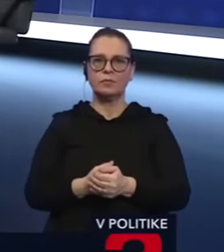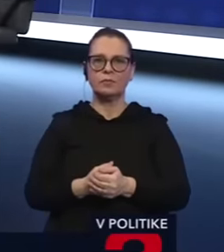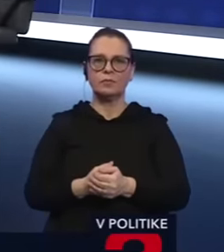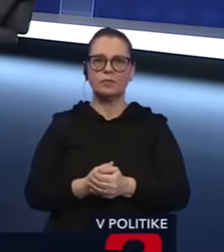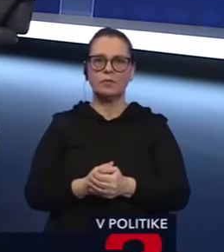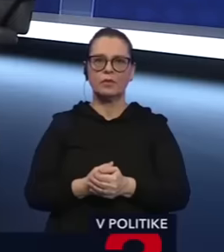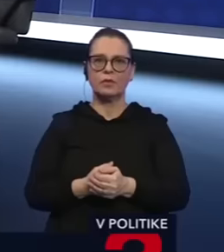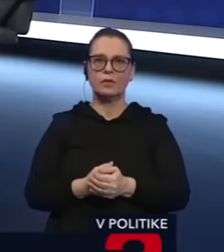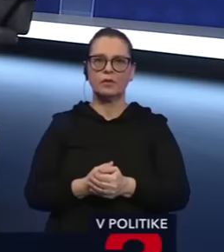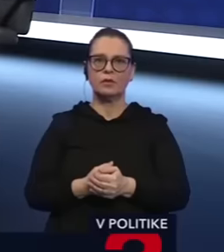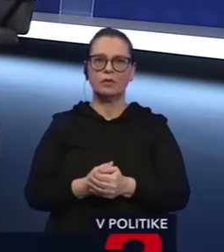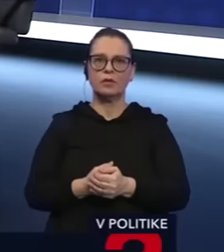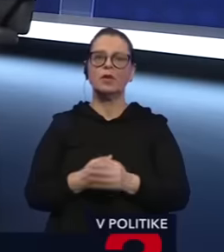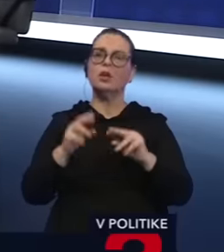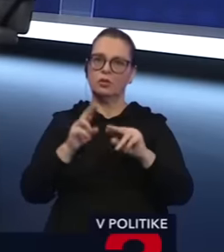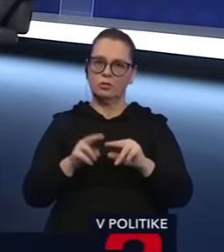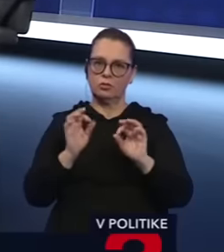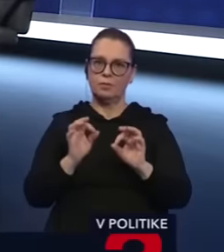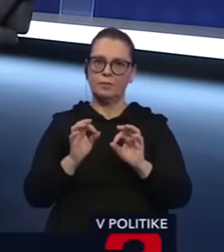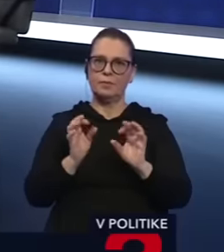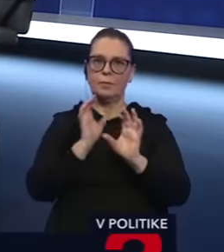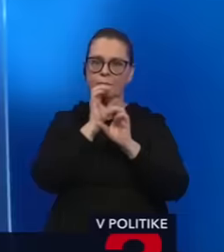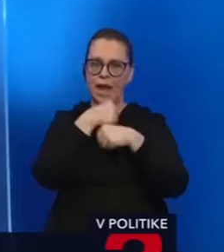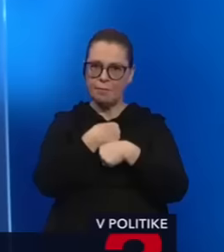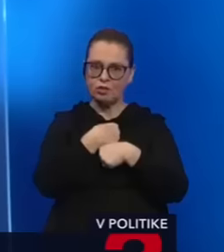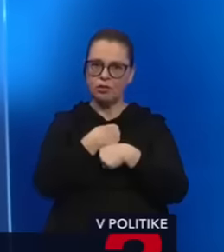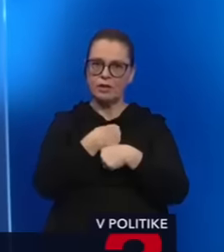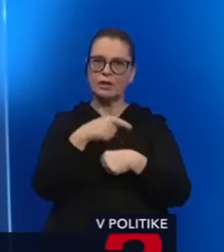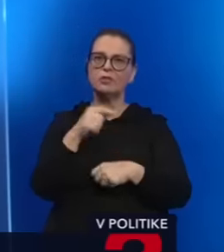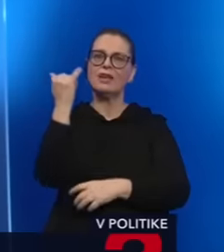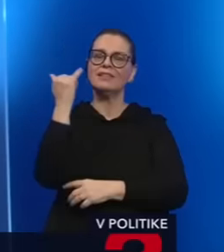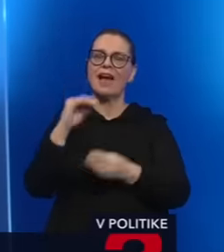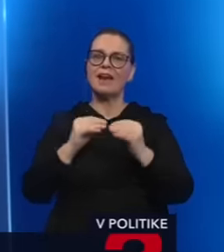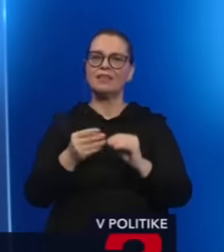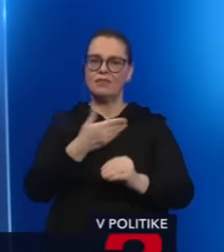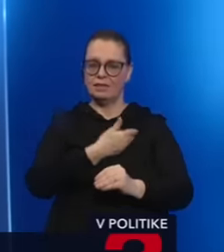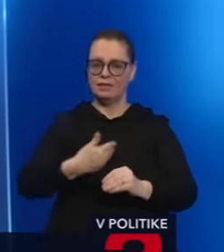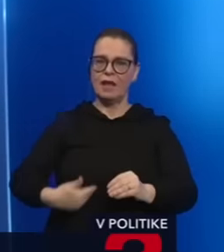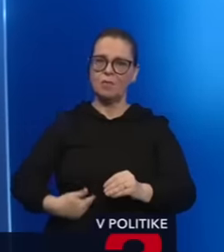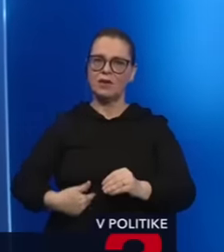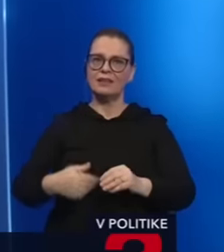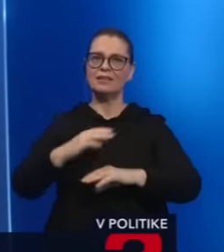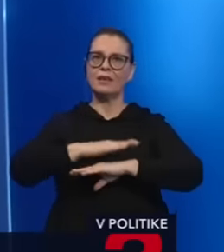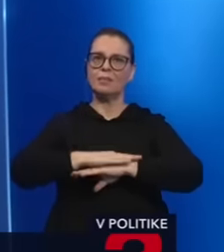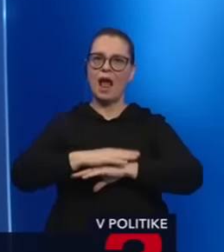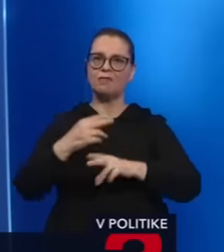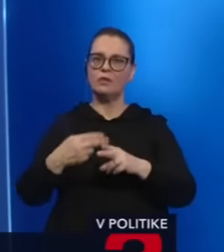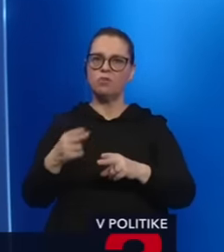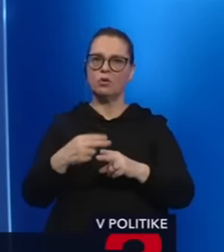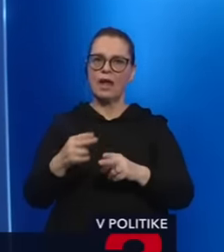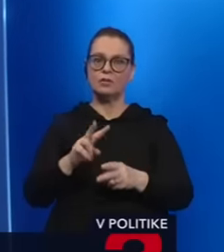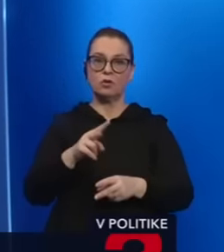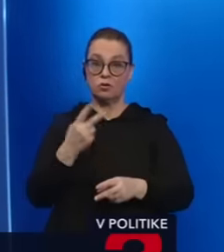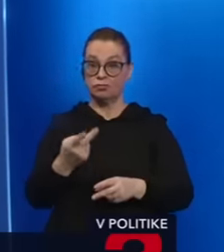takto premlčanie je základný atribút demokratického právneho poriadku. to je premlčanie. V opačnom